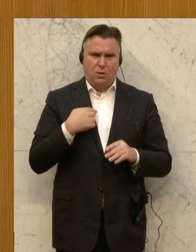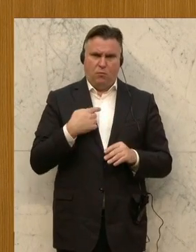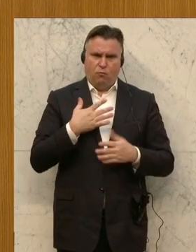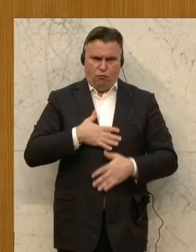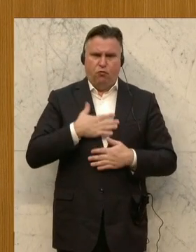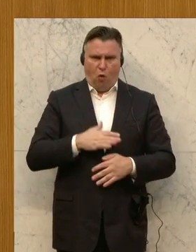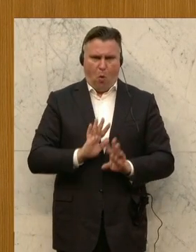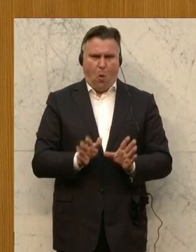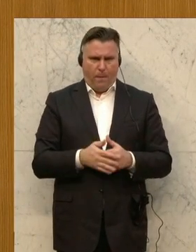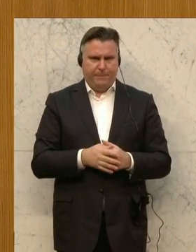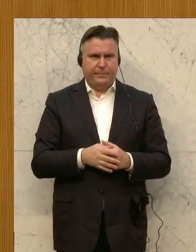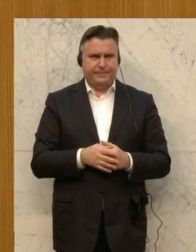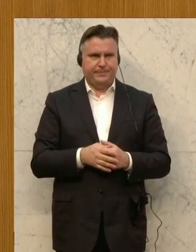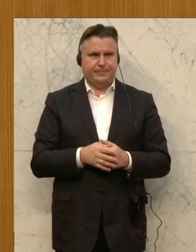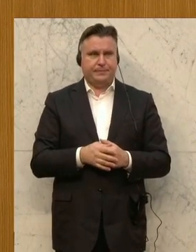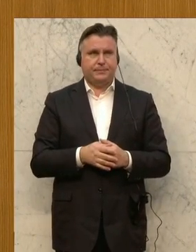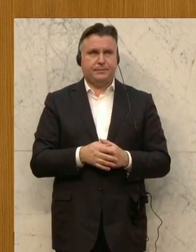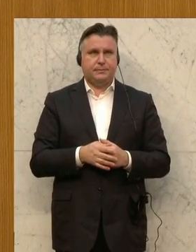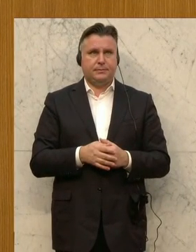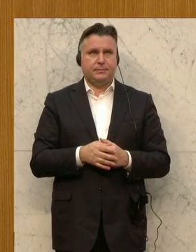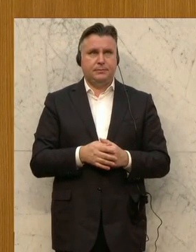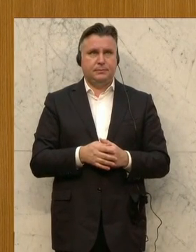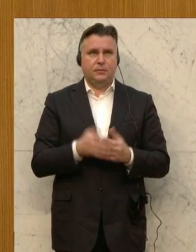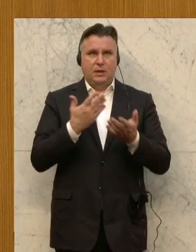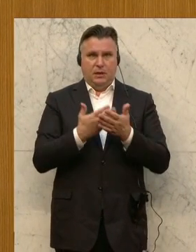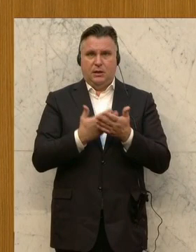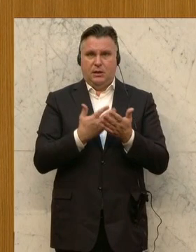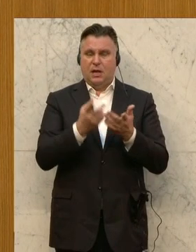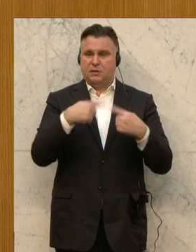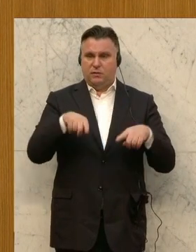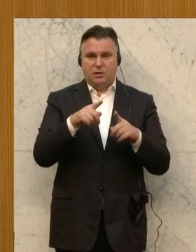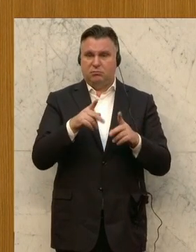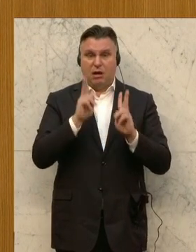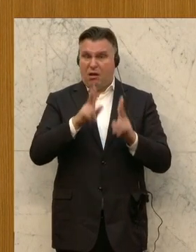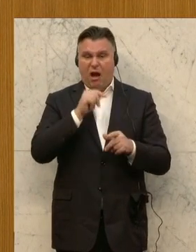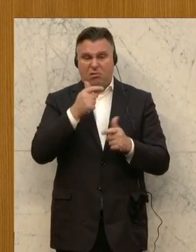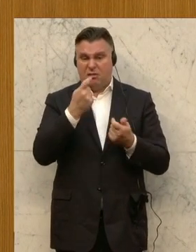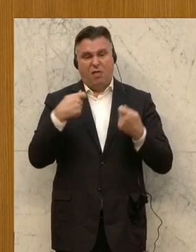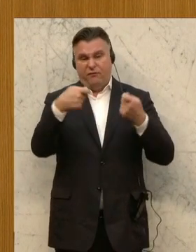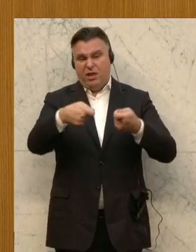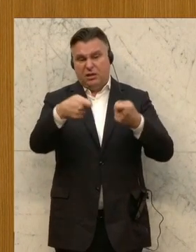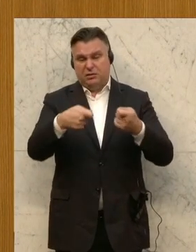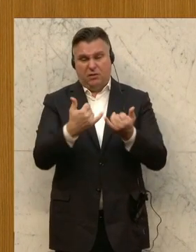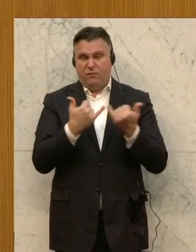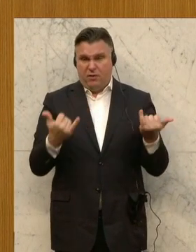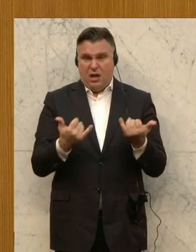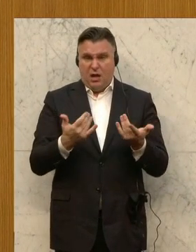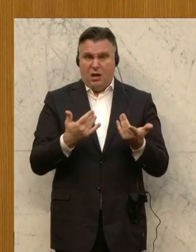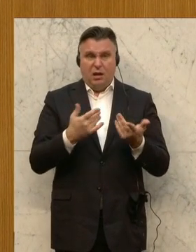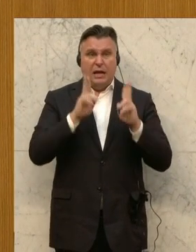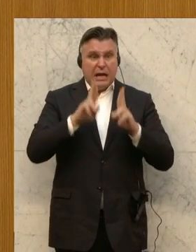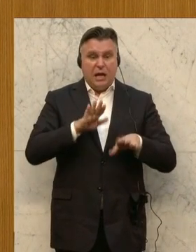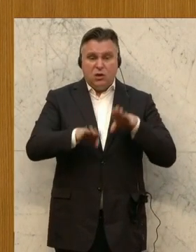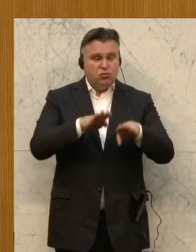ich finde, es ist absolut unfinanzierbar und völlig kontraproduktiv